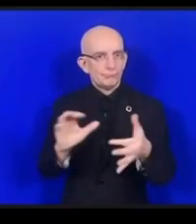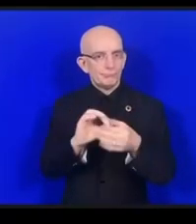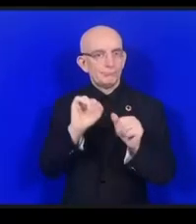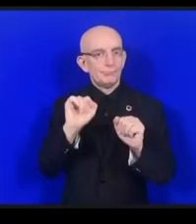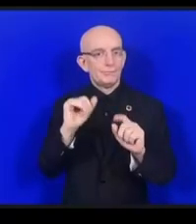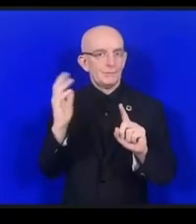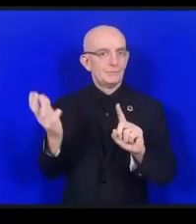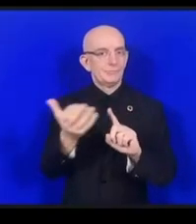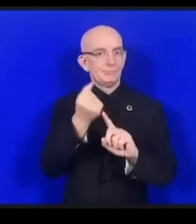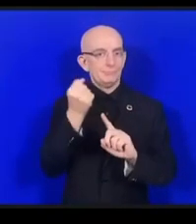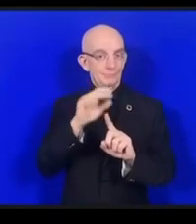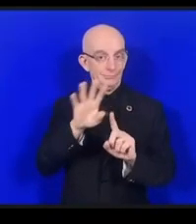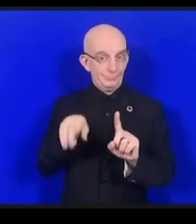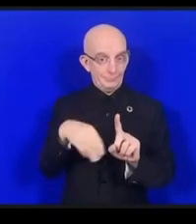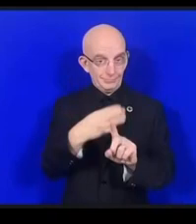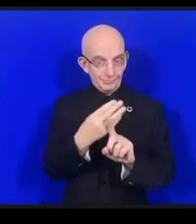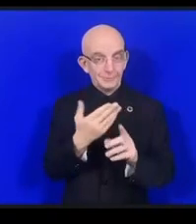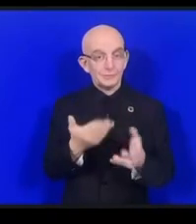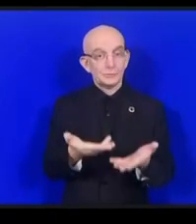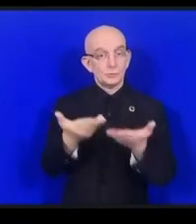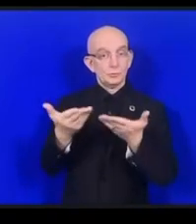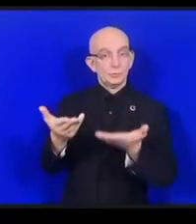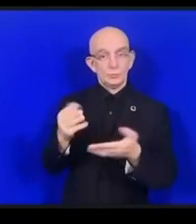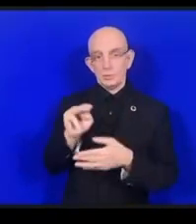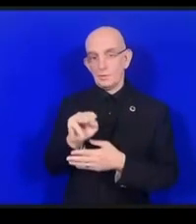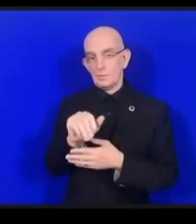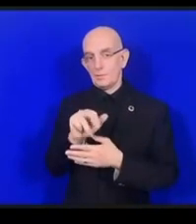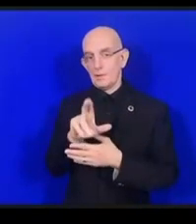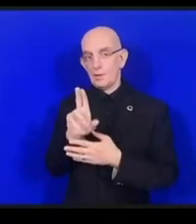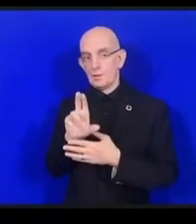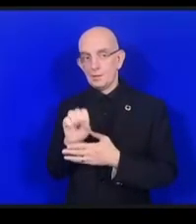さんパネリストに対する最初の質問をお願いいたします